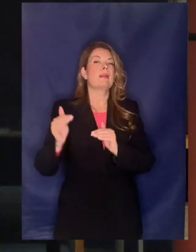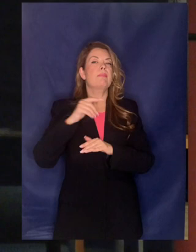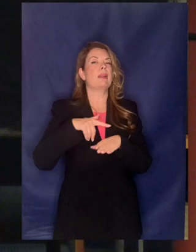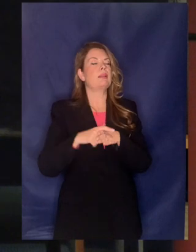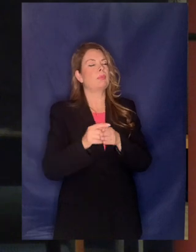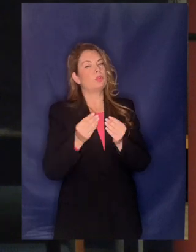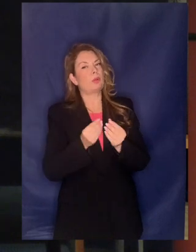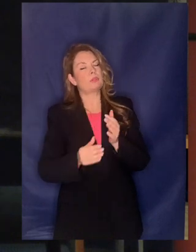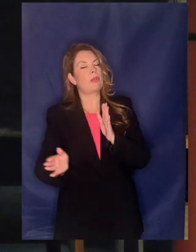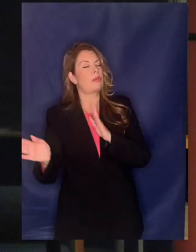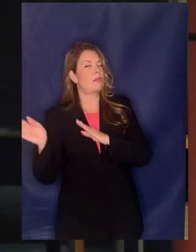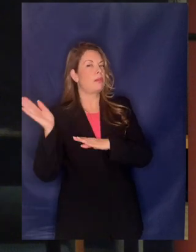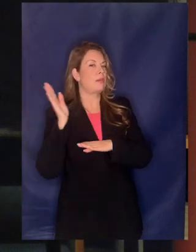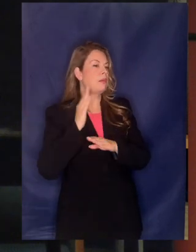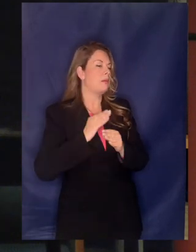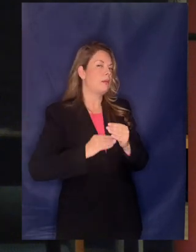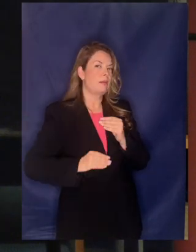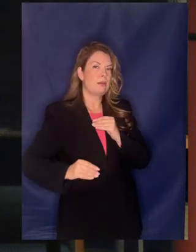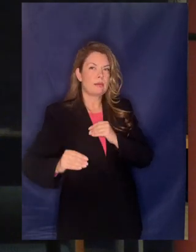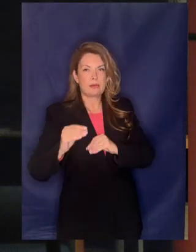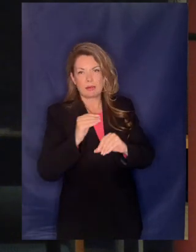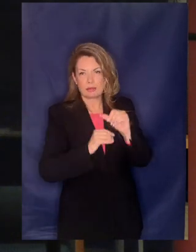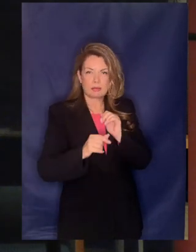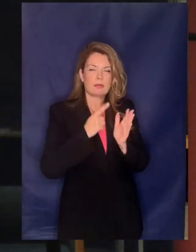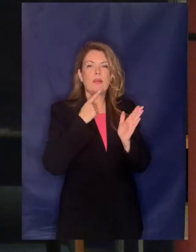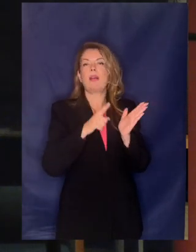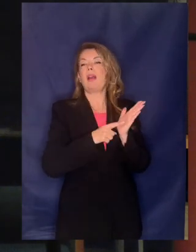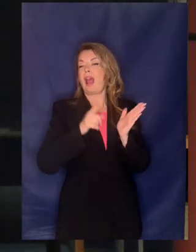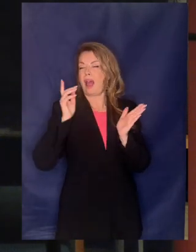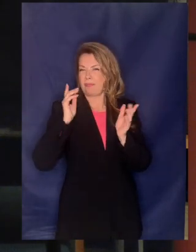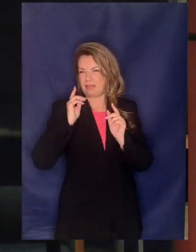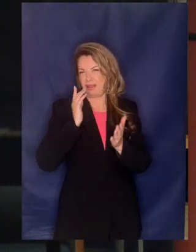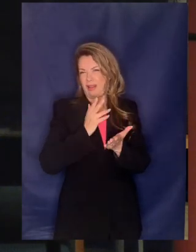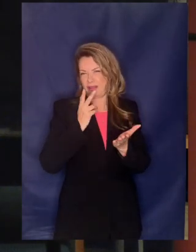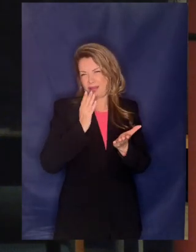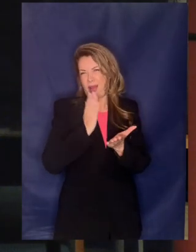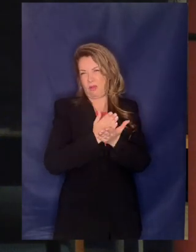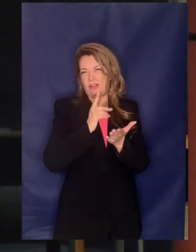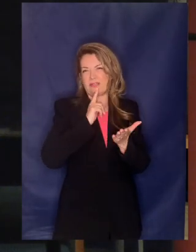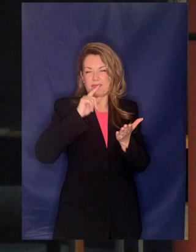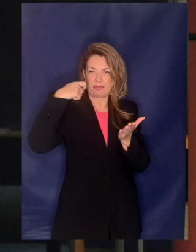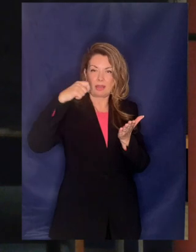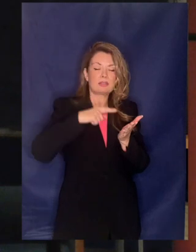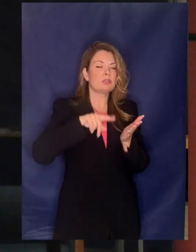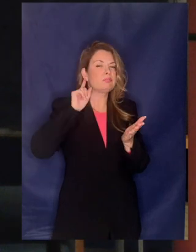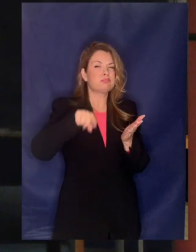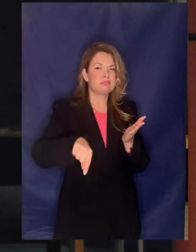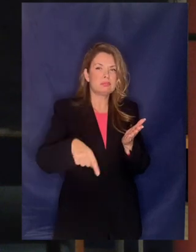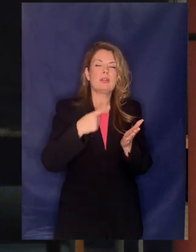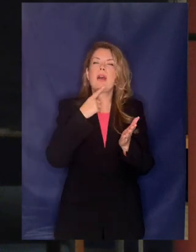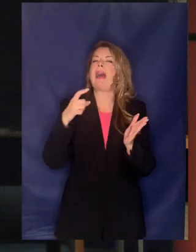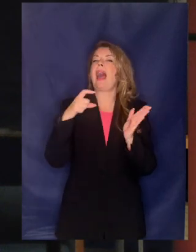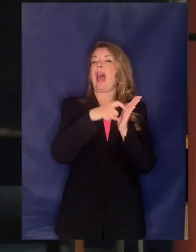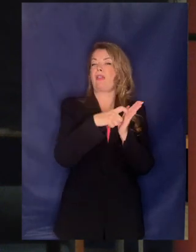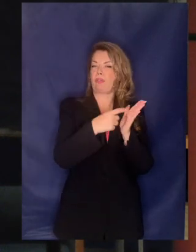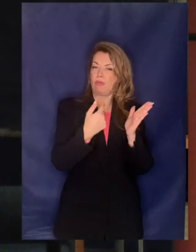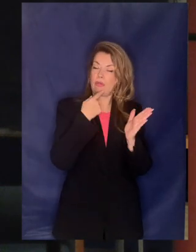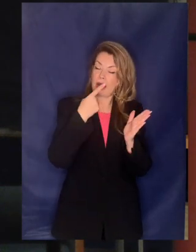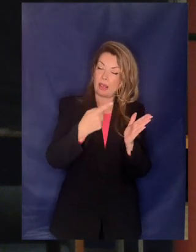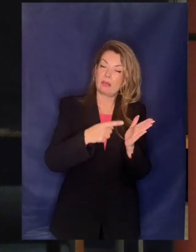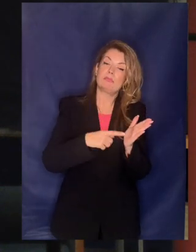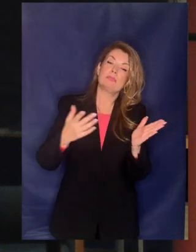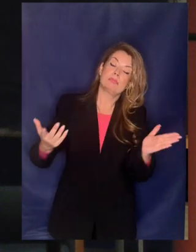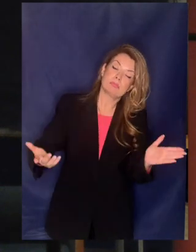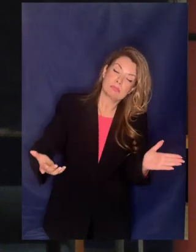με έναν πλάγιο τρόπο να παρακάμψει αυτή την απόφαση και τι λέει πάει και βάζει ένα άρθρο 197α στο νόμο και λέει είναι